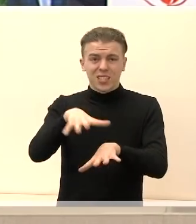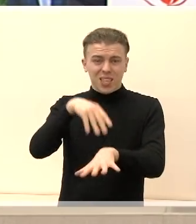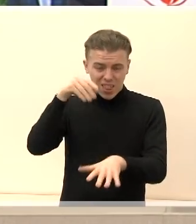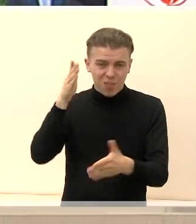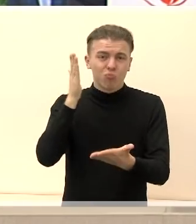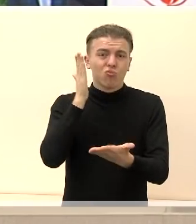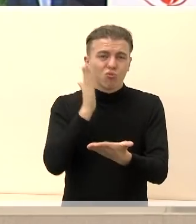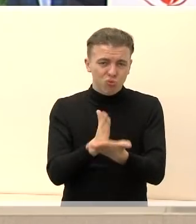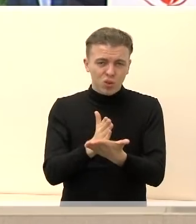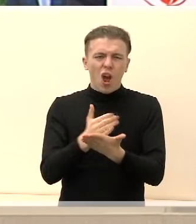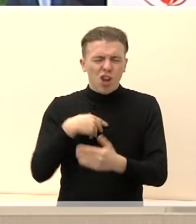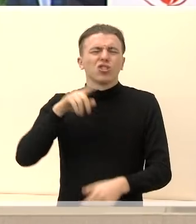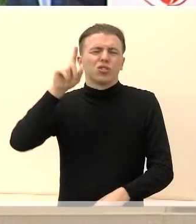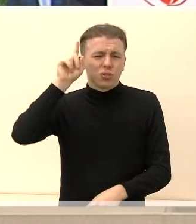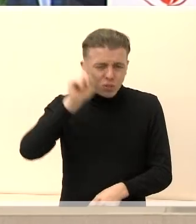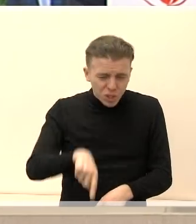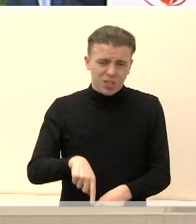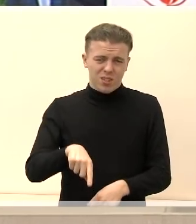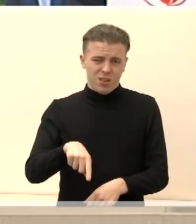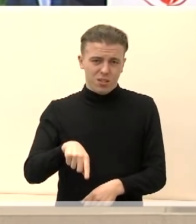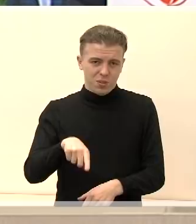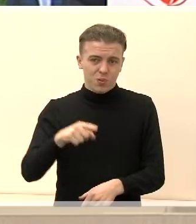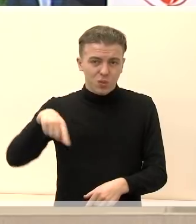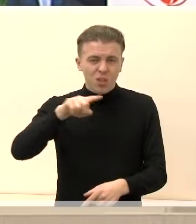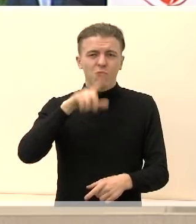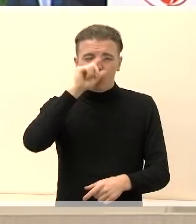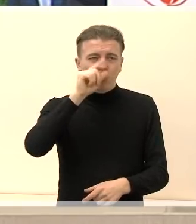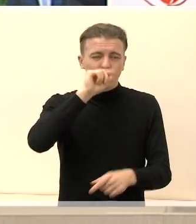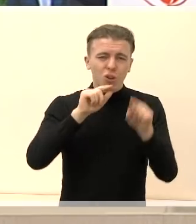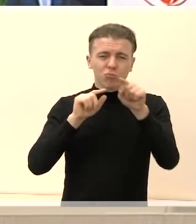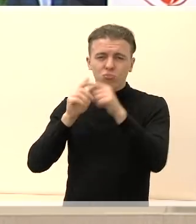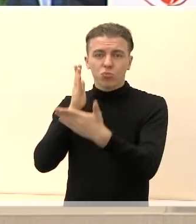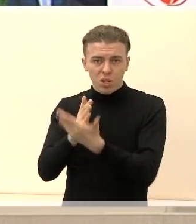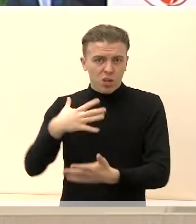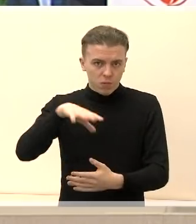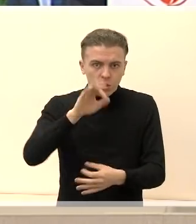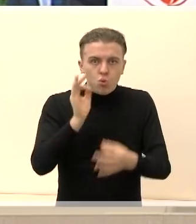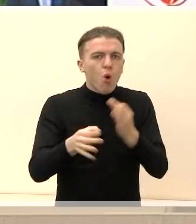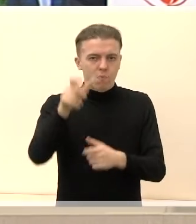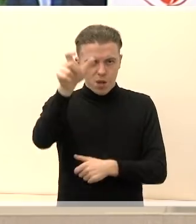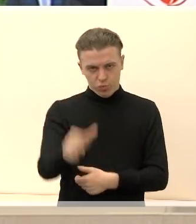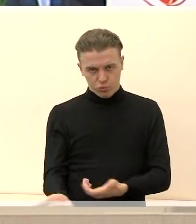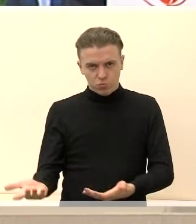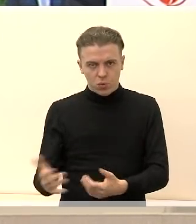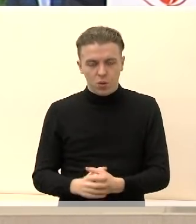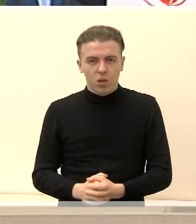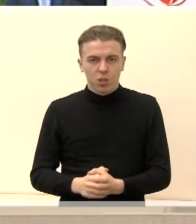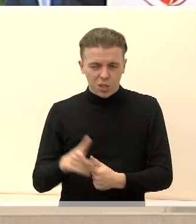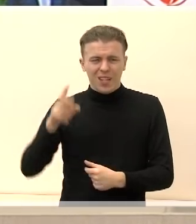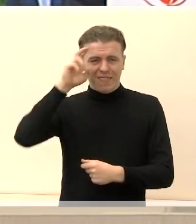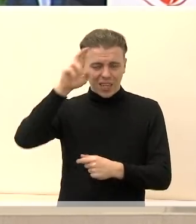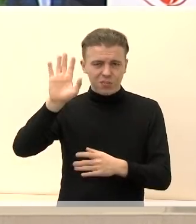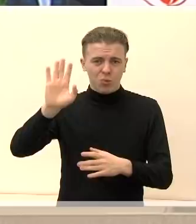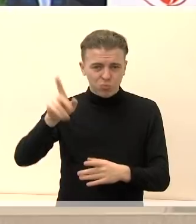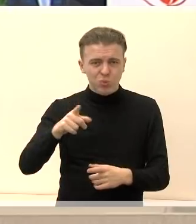pakankamai, ne tikiu, o žinau, nes daugelį daug pažįstų žmonių ten dirbančių, yra tikrai sveikų protų žmonių, kurie darys valstybė ir